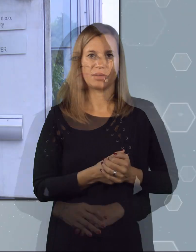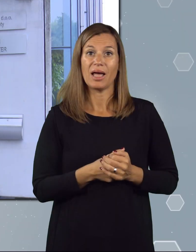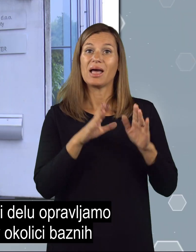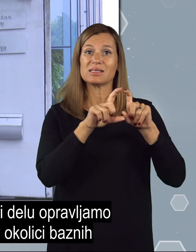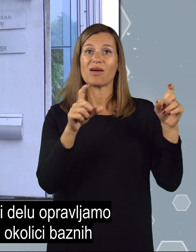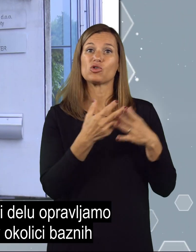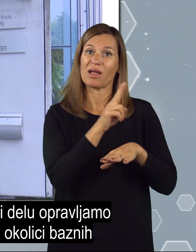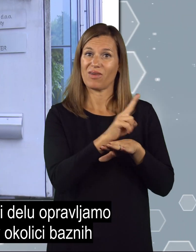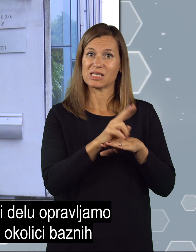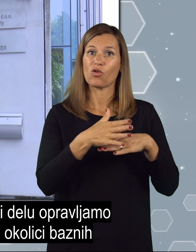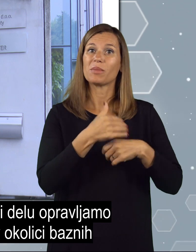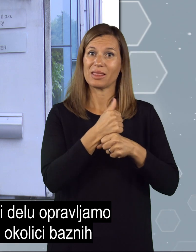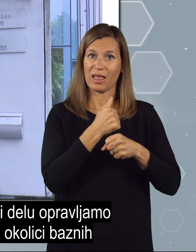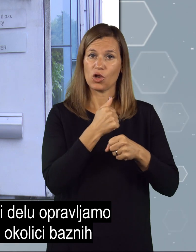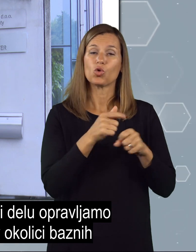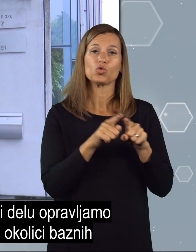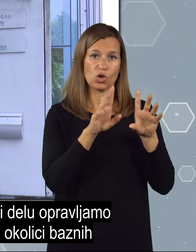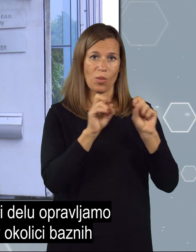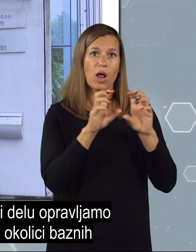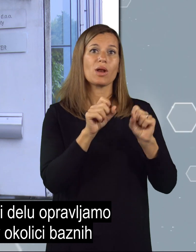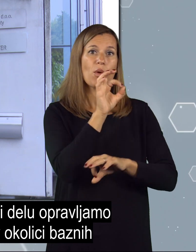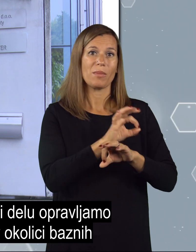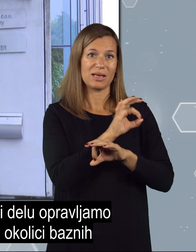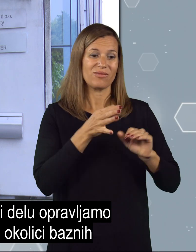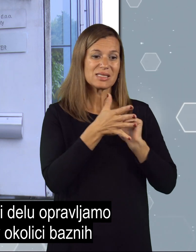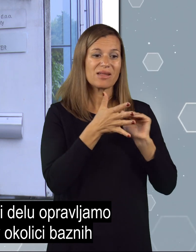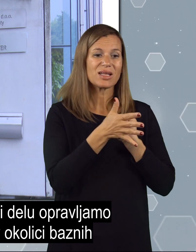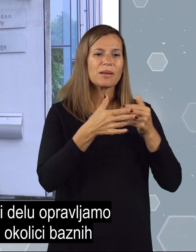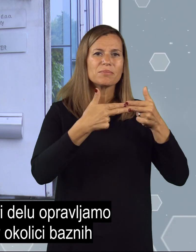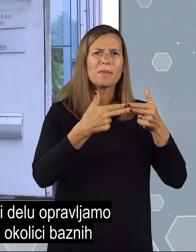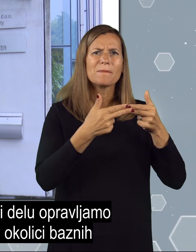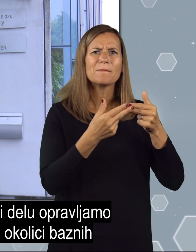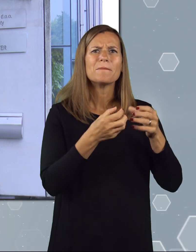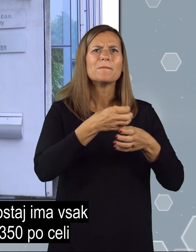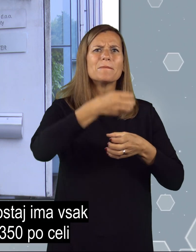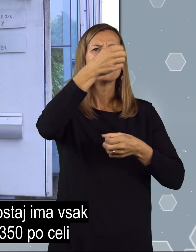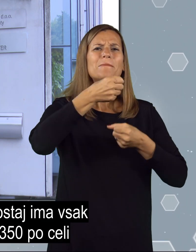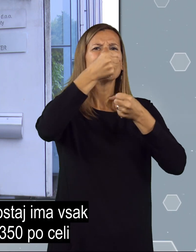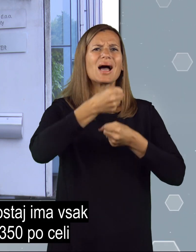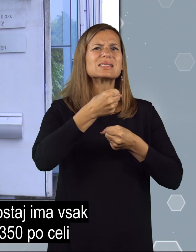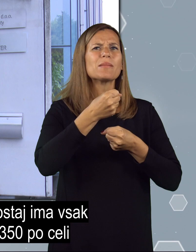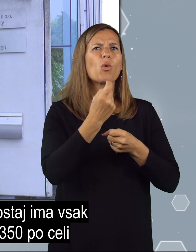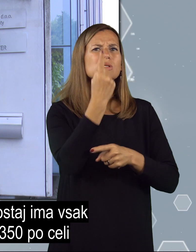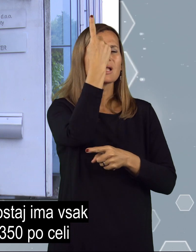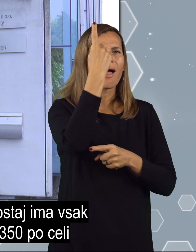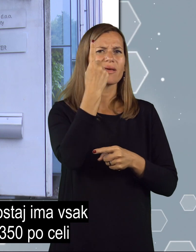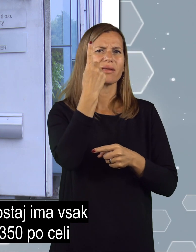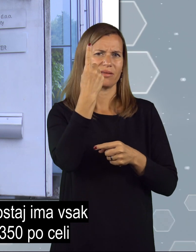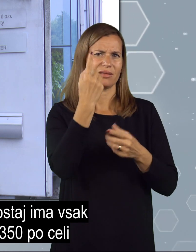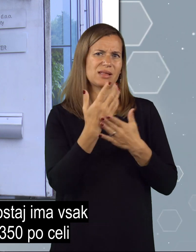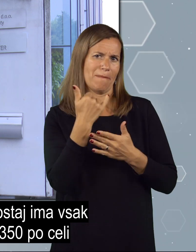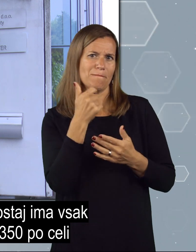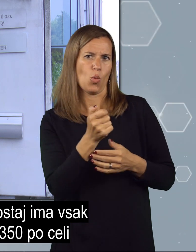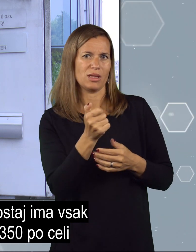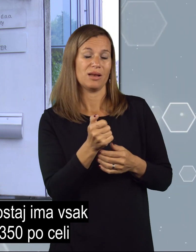Na Zavodo za varstvo predelju tudi opravljamo meritve sevanja v okolici baznih postaj. Teh baznih postaj ima